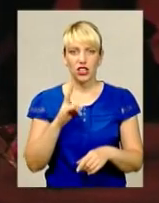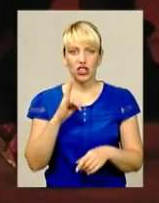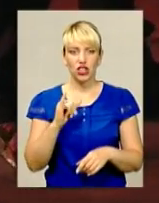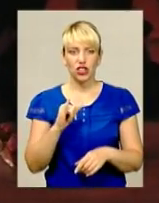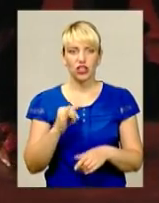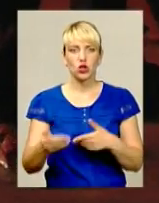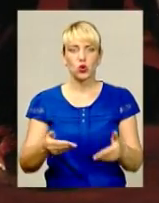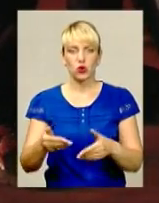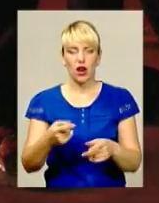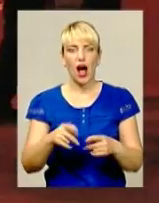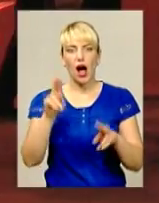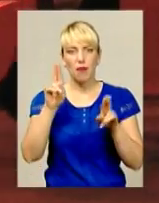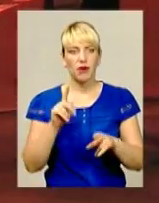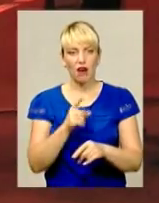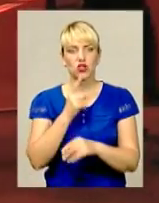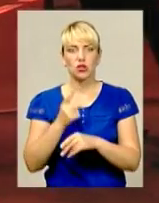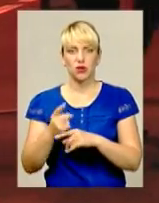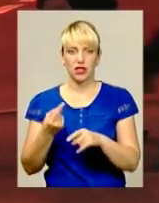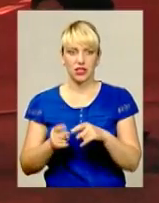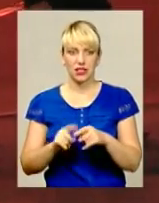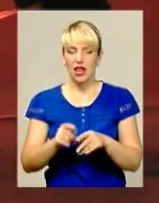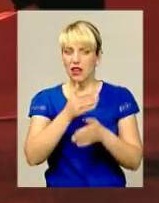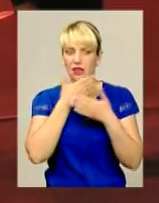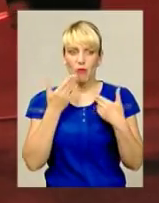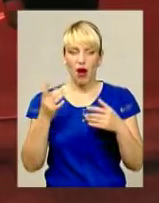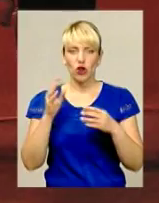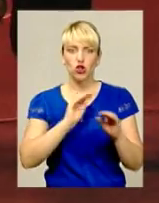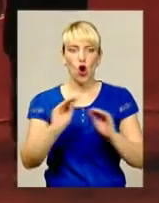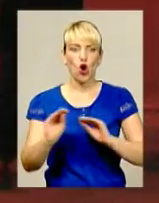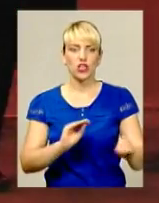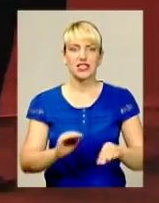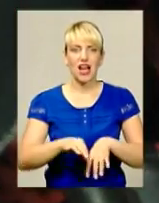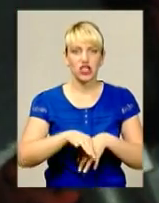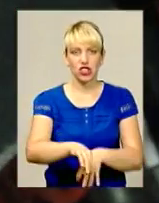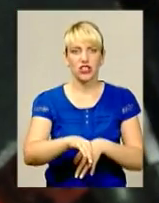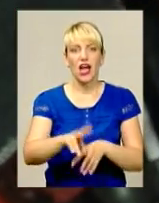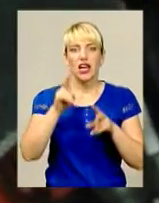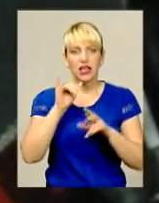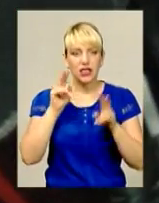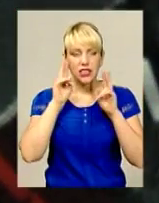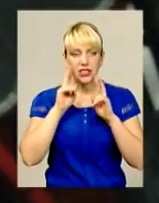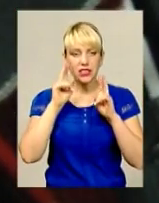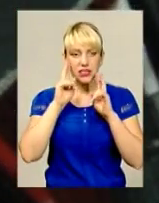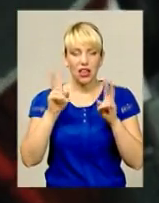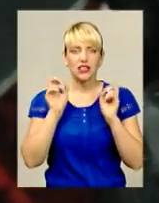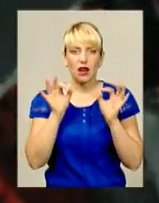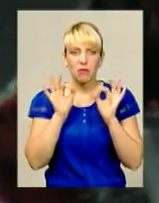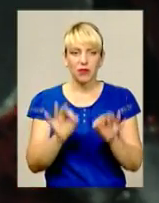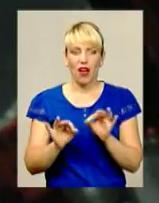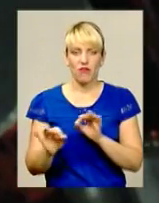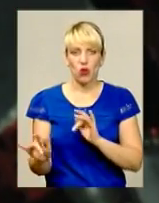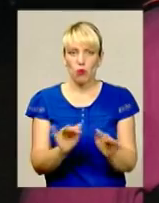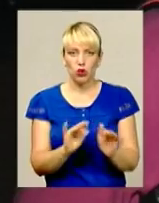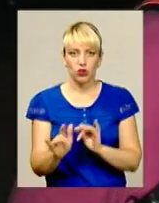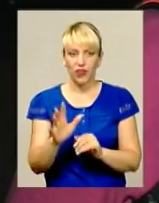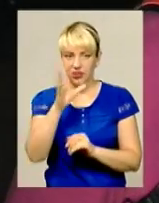забороняють. А крім того, далеко не всі мають відповідне оснащення двоколісного і знають, як потрібно пересуватися у темну пору